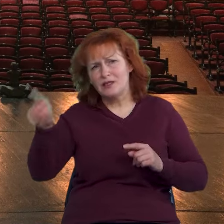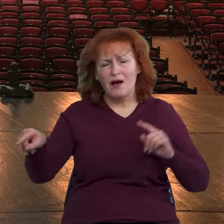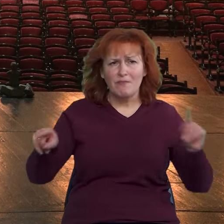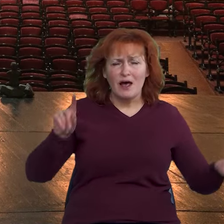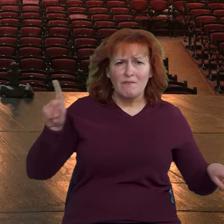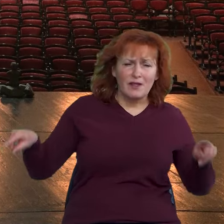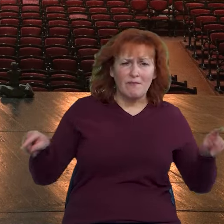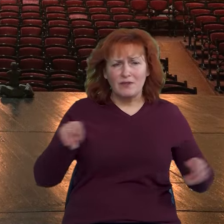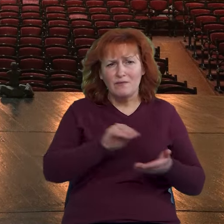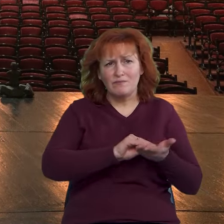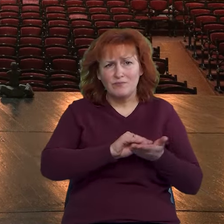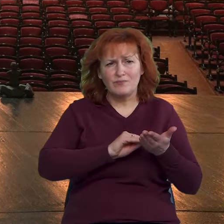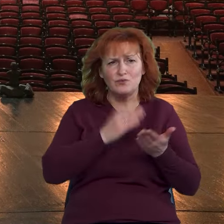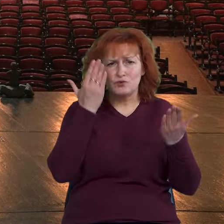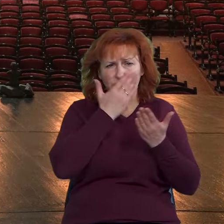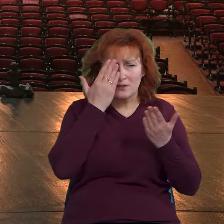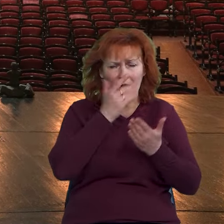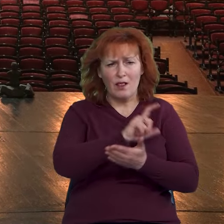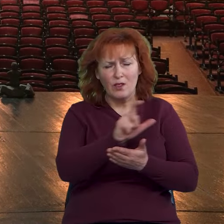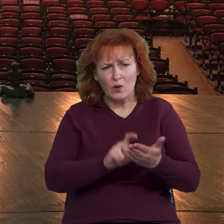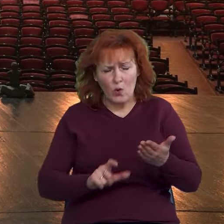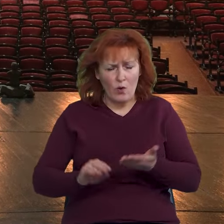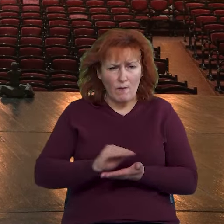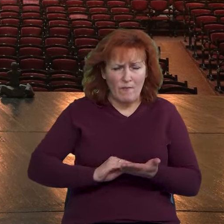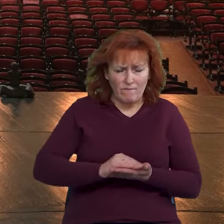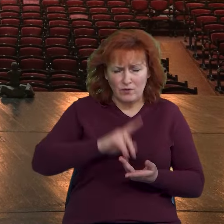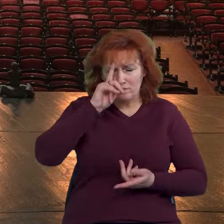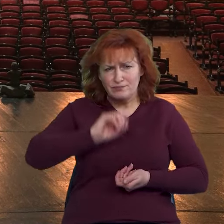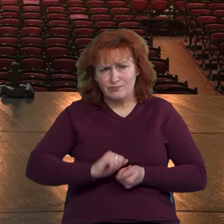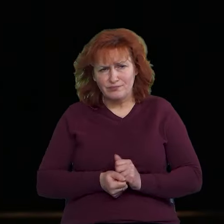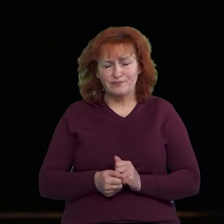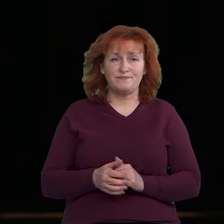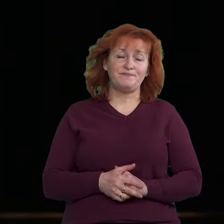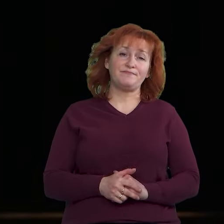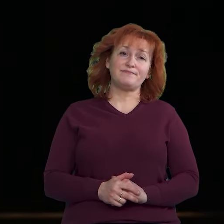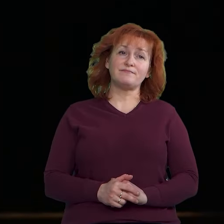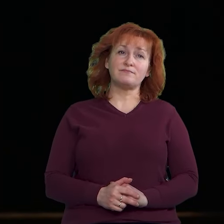ремерках сиділи, читали ролі, повторювали, все це робилося.